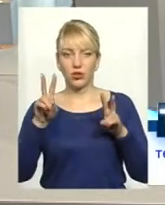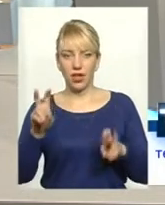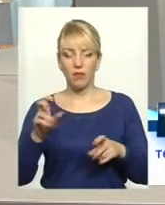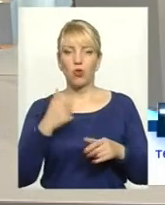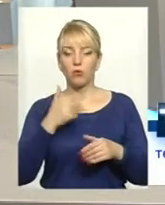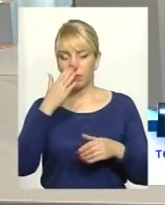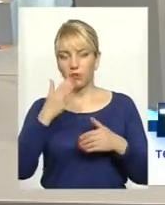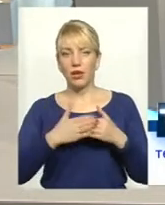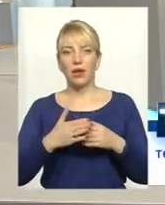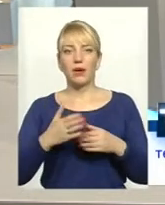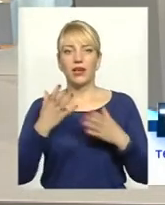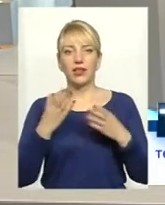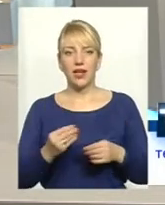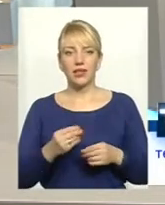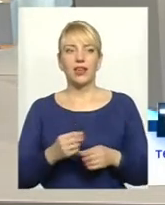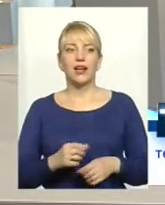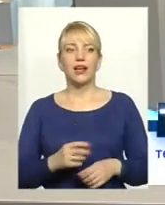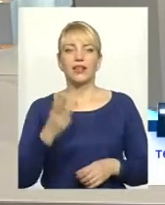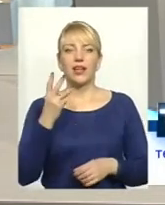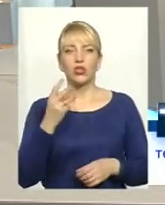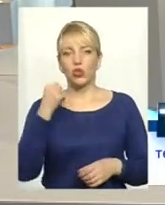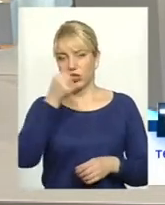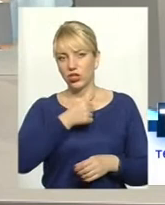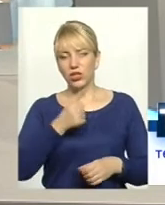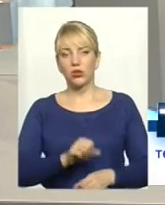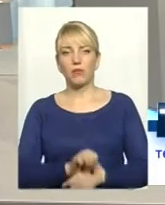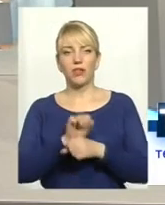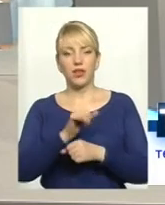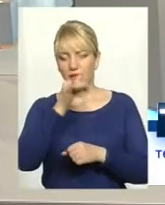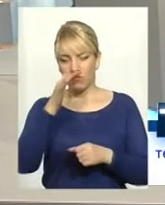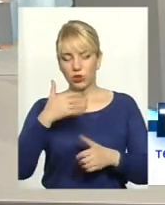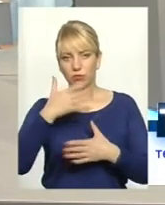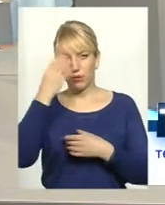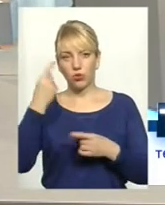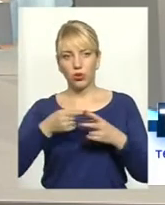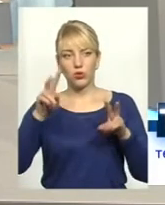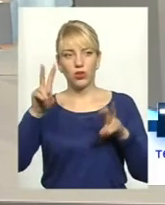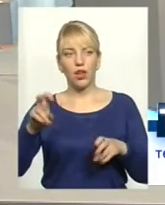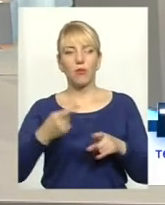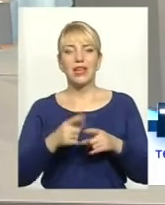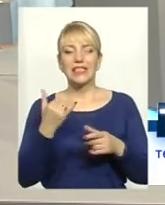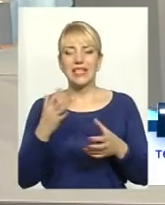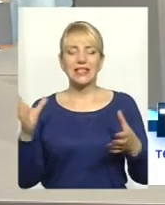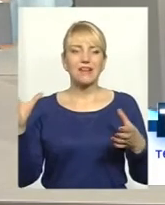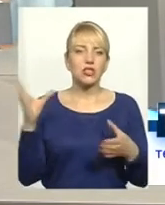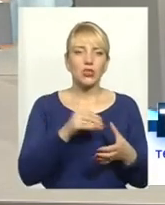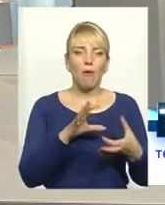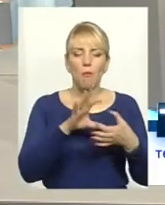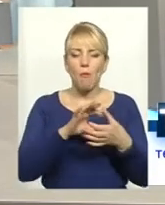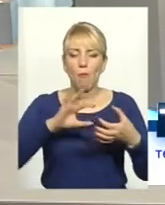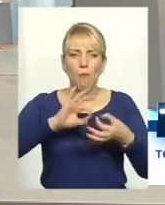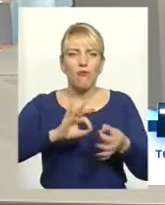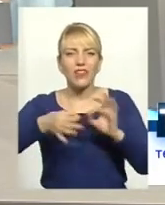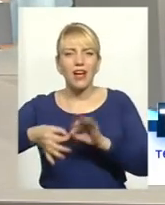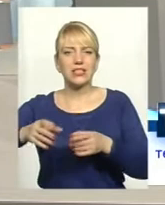переддень третій річниці Майдану і не можемо обминути цю тему, дуже актуальне. І у нас зараз все настільки пов'язане, і війна, і